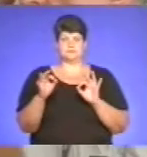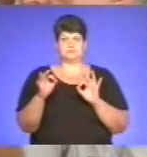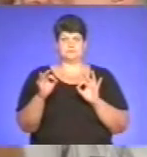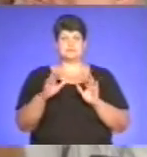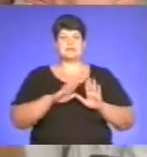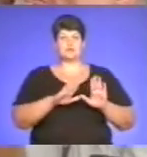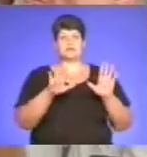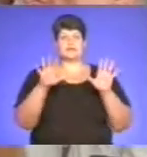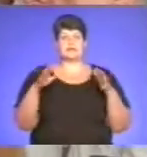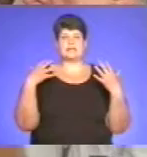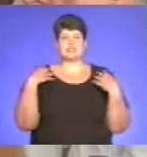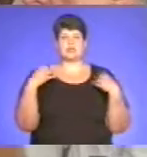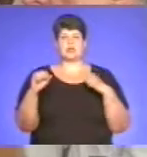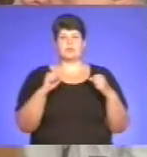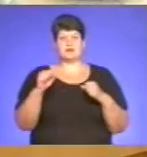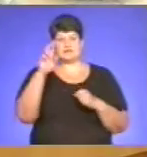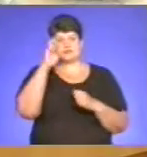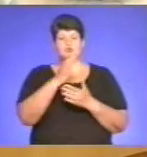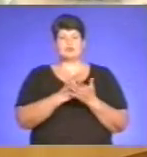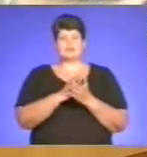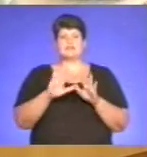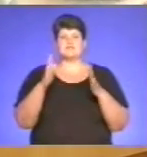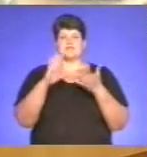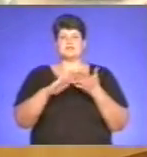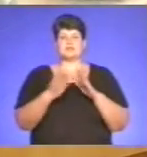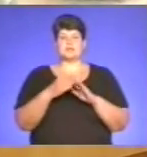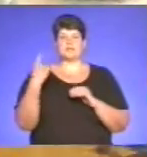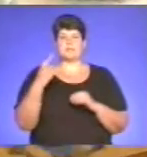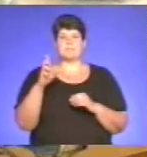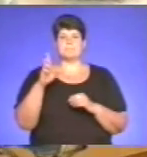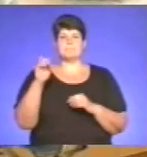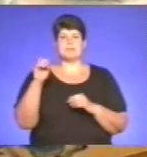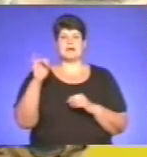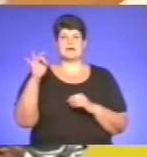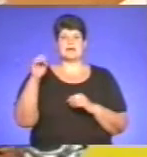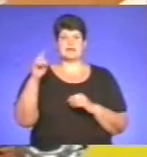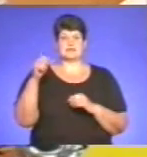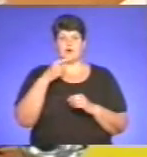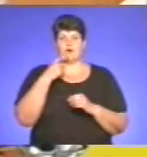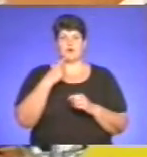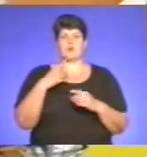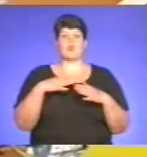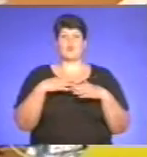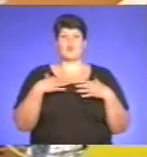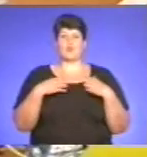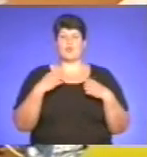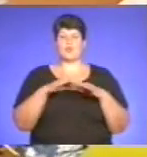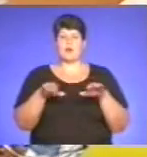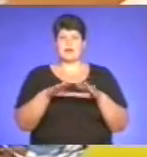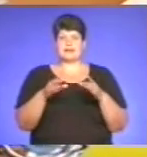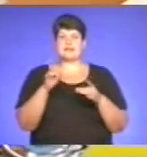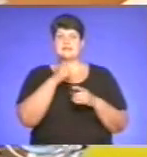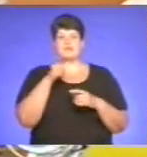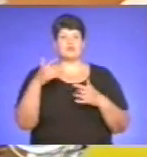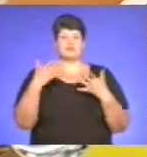Заступник начальника управління Державної служби надзвичайних ситуацій в області Борис Береза зазначає, купальний сезон ще не почався, а двоє